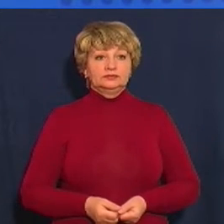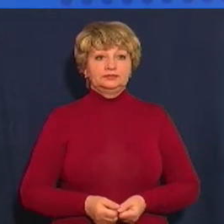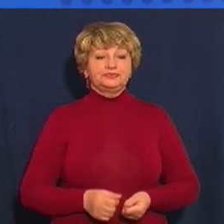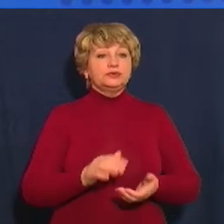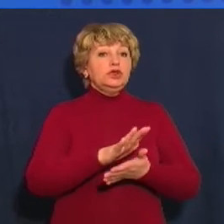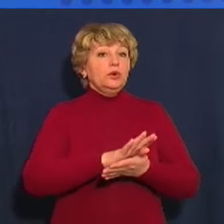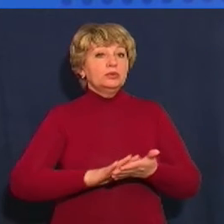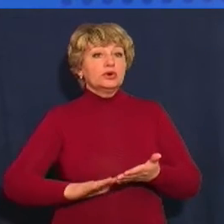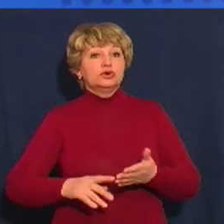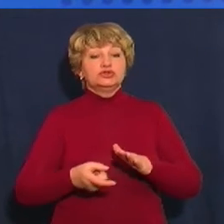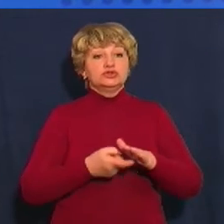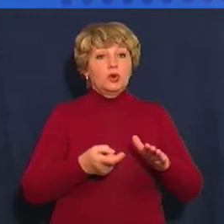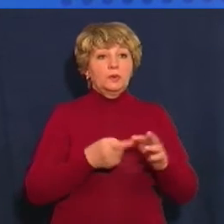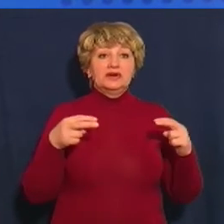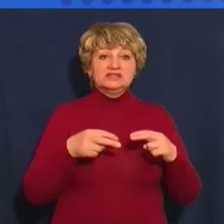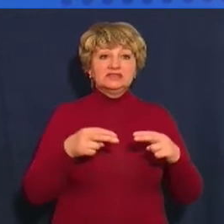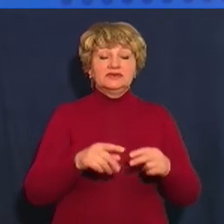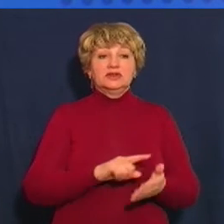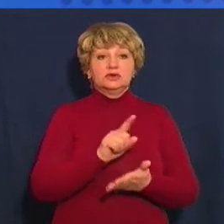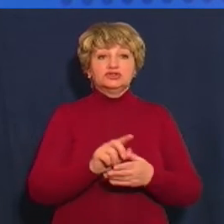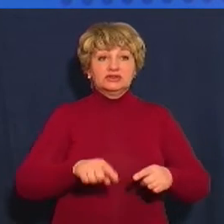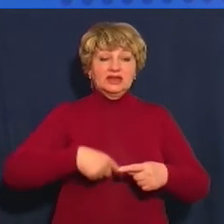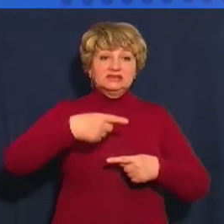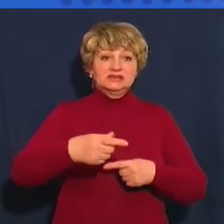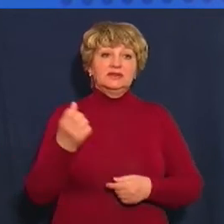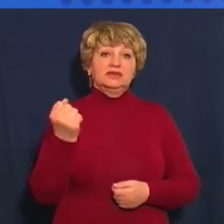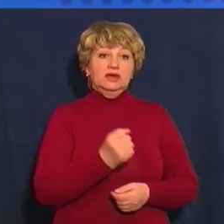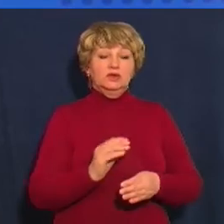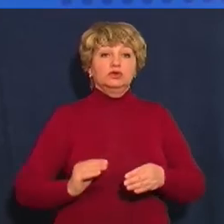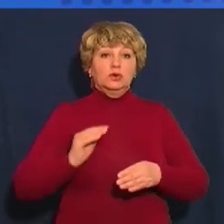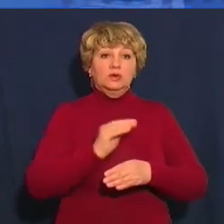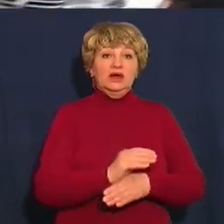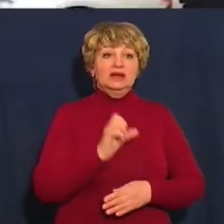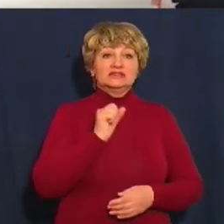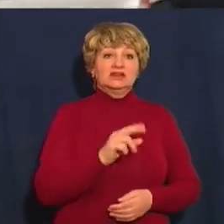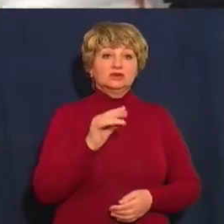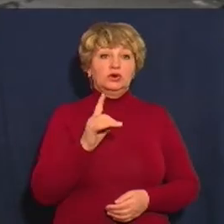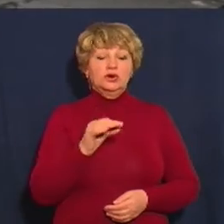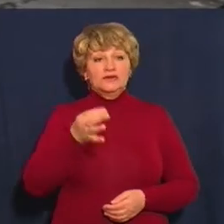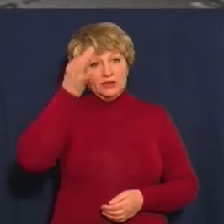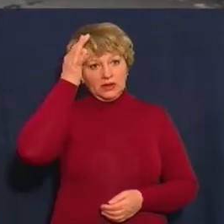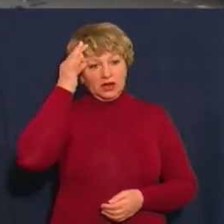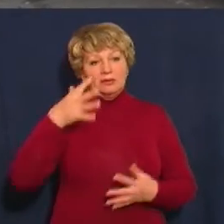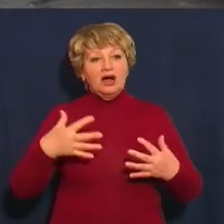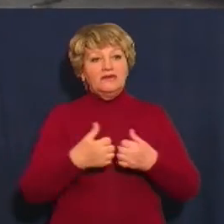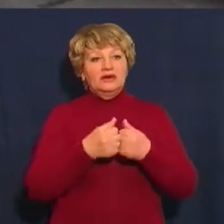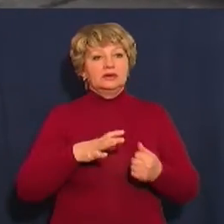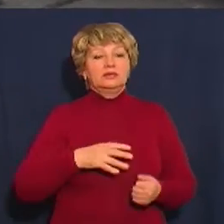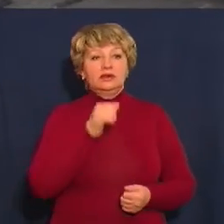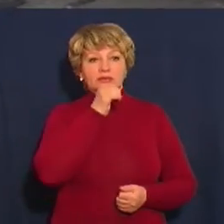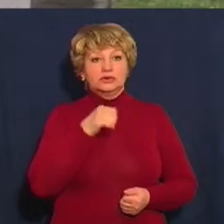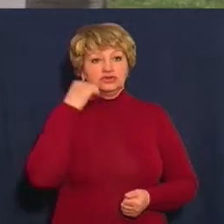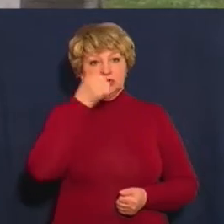Продовжити допит свідків мають на наступному тижні, додає Олександр Куровін. Нагадаємо, аварія сталася ту рік у вечері 24